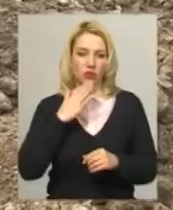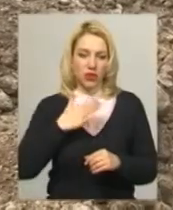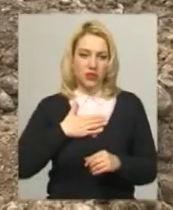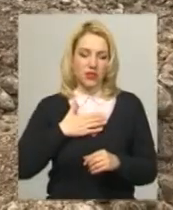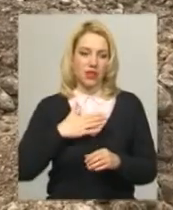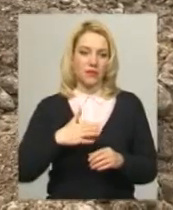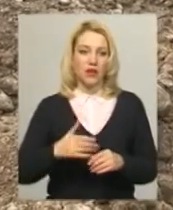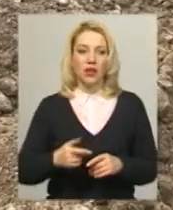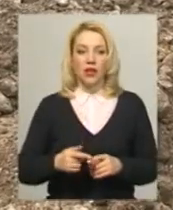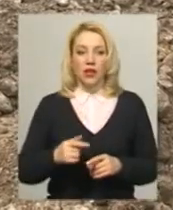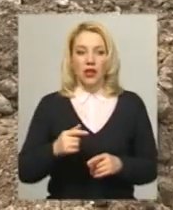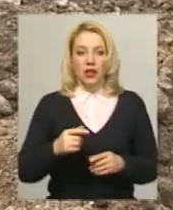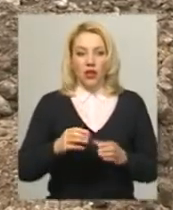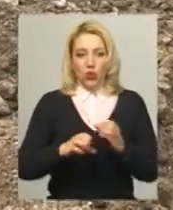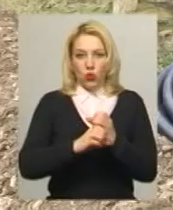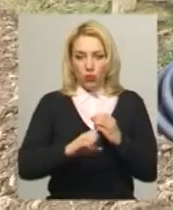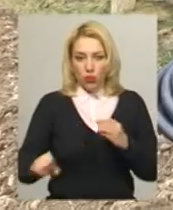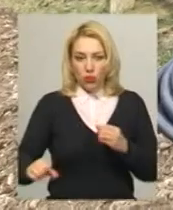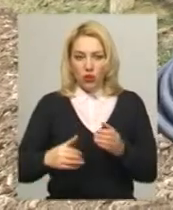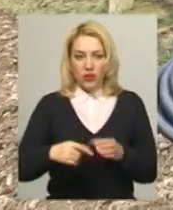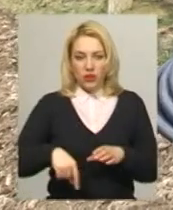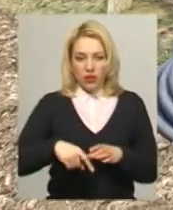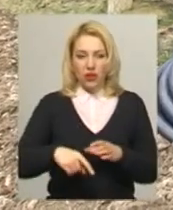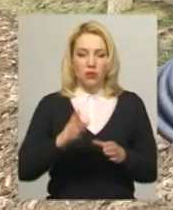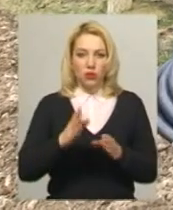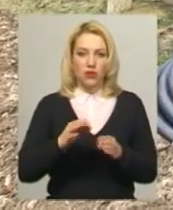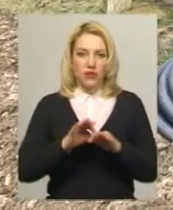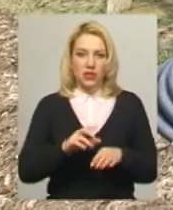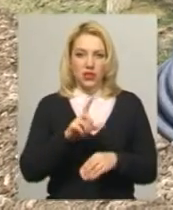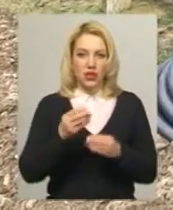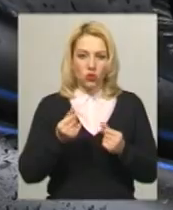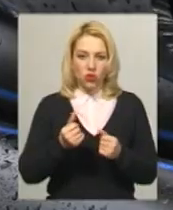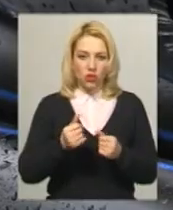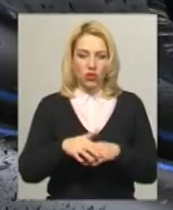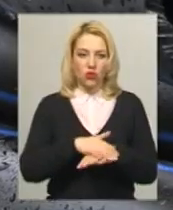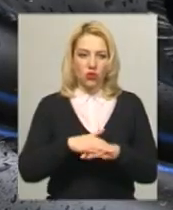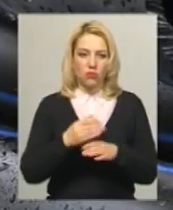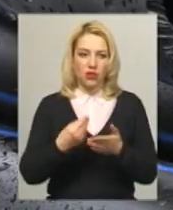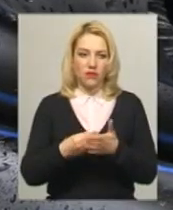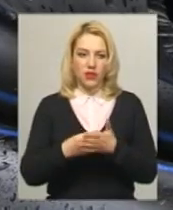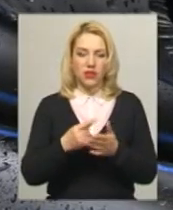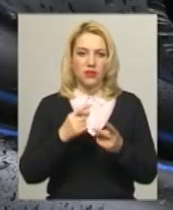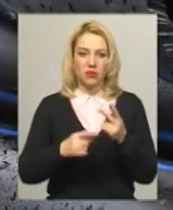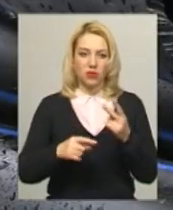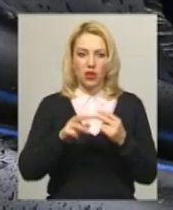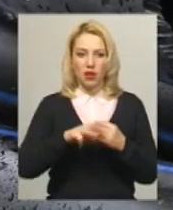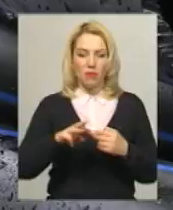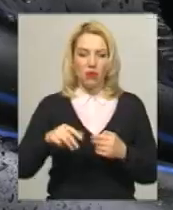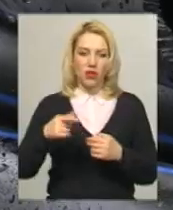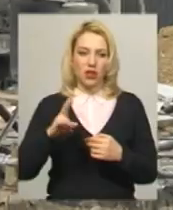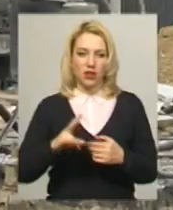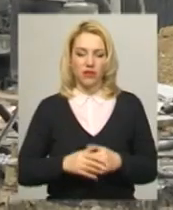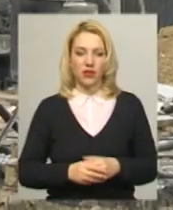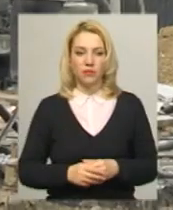будь. Трубопровід від свердловини у Солобківцях ведуть за кошти громади. Його вартість складає 1,5 мільйона гривень, каже Сергій Когут. Ми